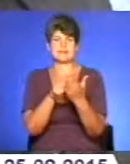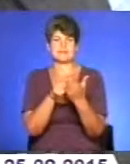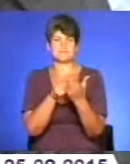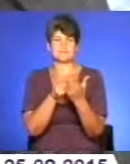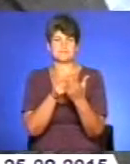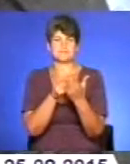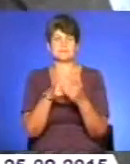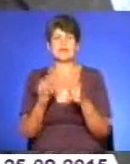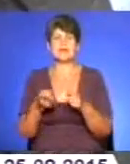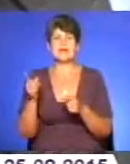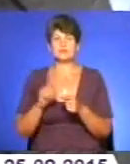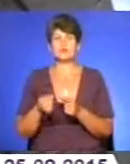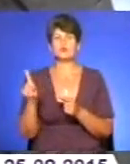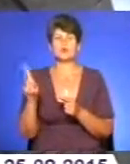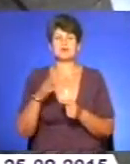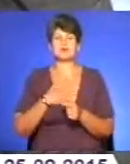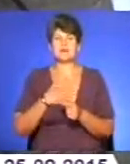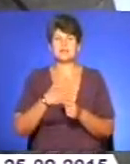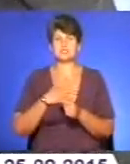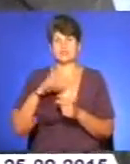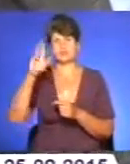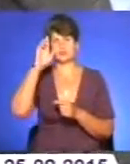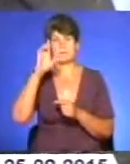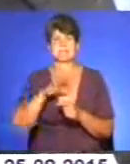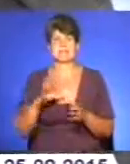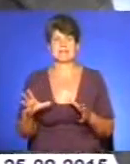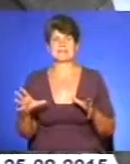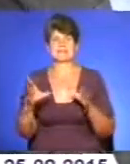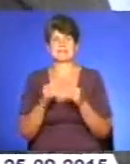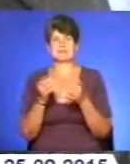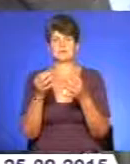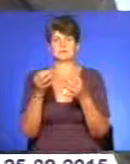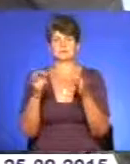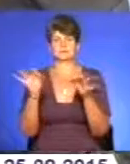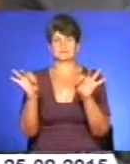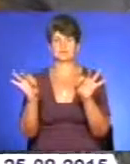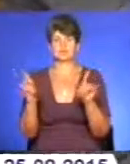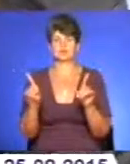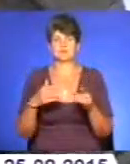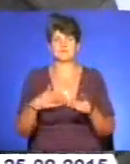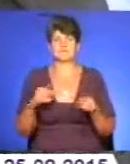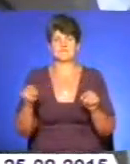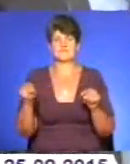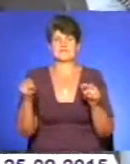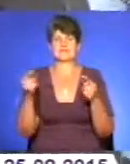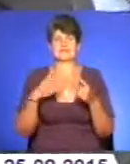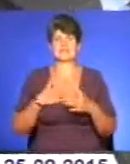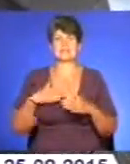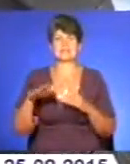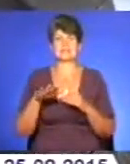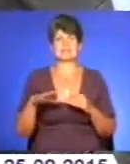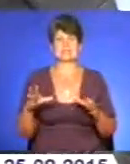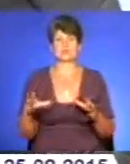щоб наші держави були єдиними і нерушніми, і щоб ми розстановили нашу територіальну